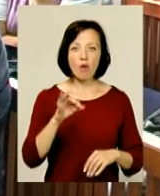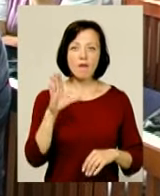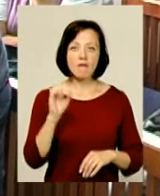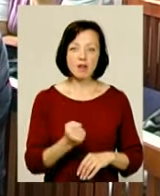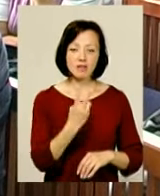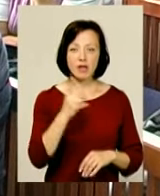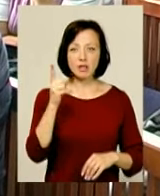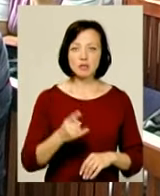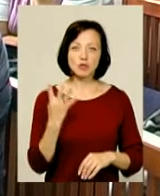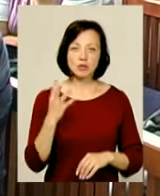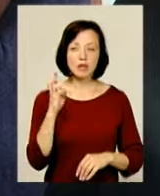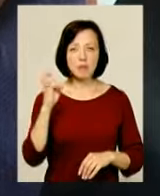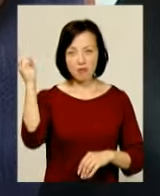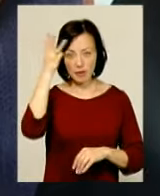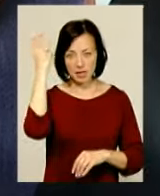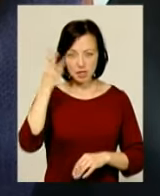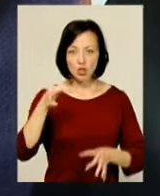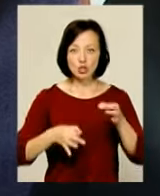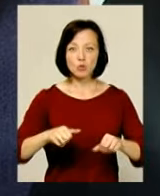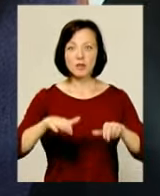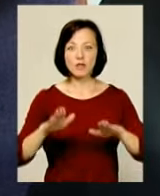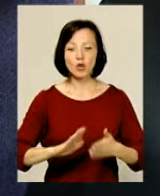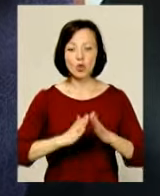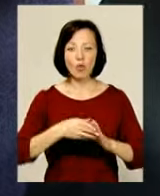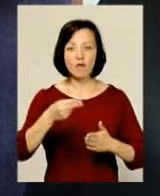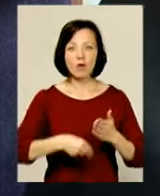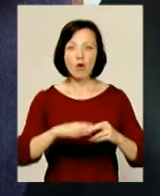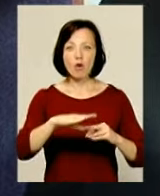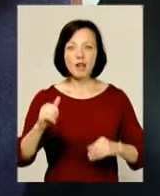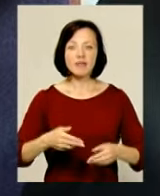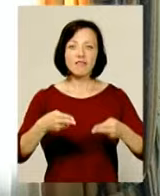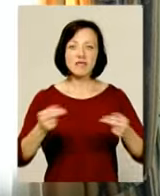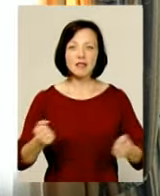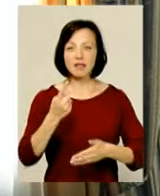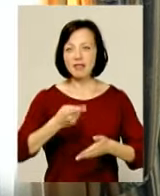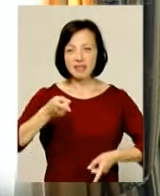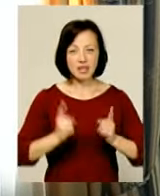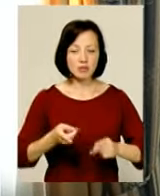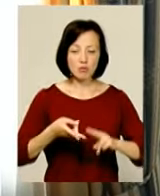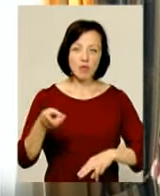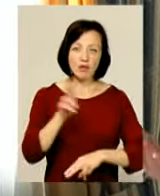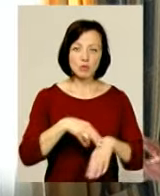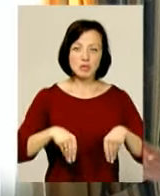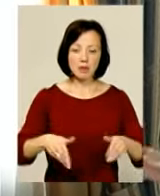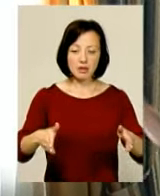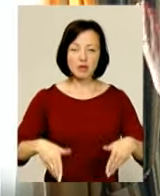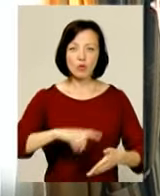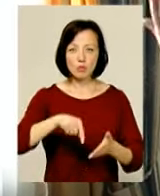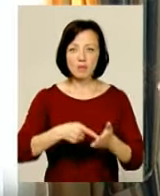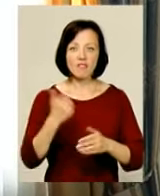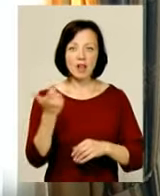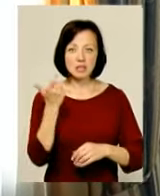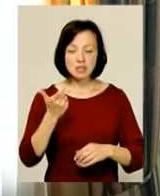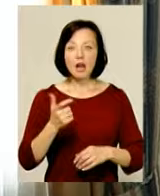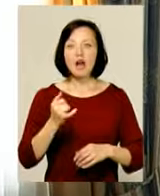.4Б у Хмельницькому. Феміда вирішила договір оренди визнати недійсним і повернути земельну ділянку у комунальну власність міста.